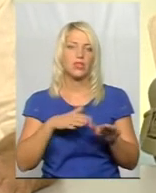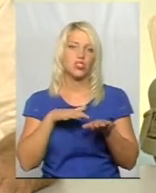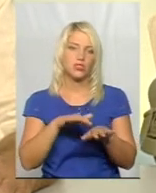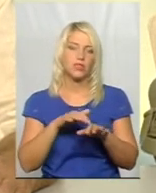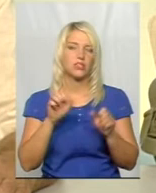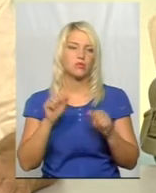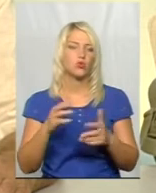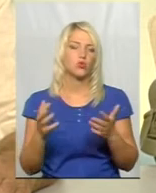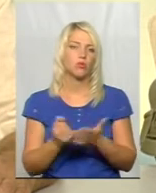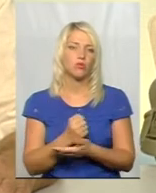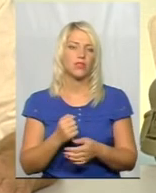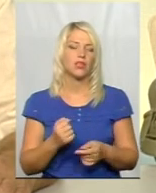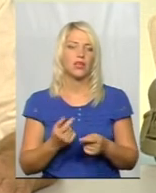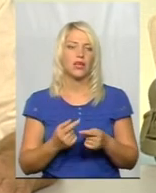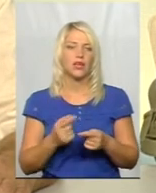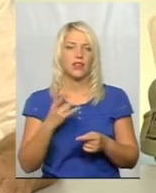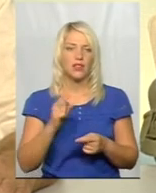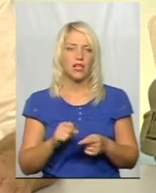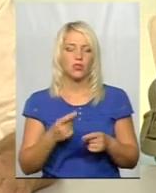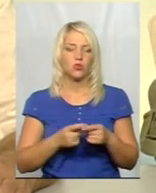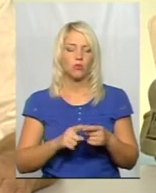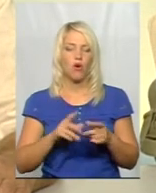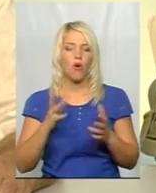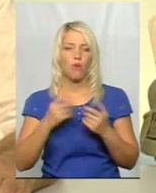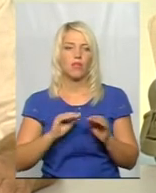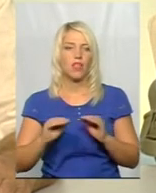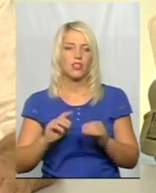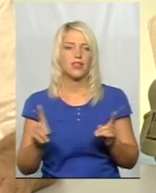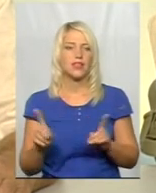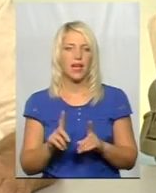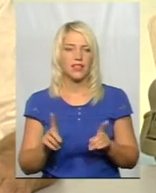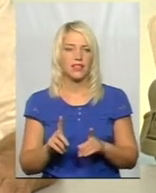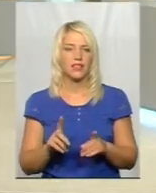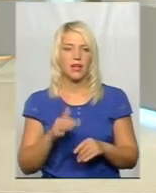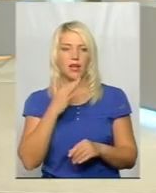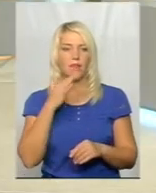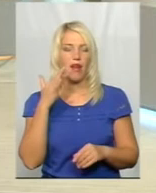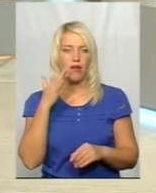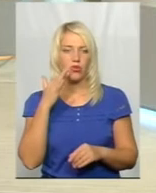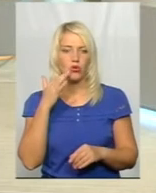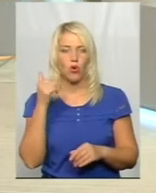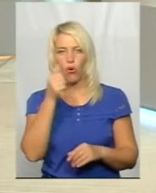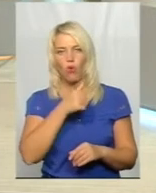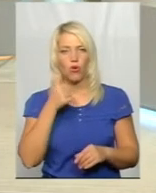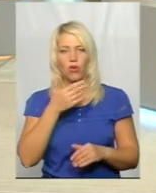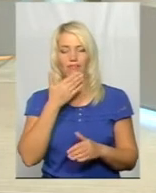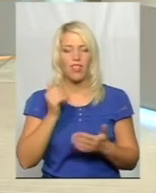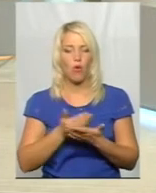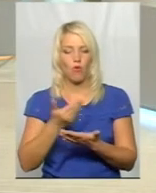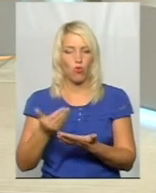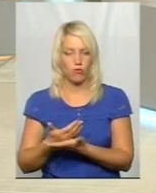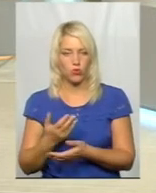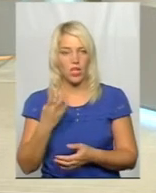здобувати і здобувають на тому обладнанні, яке багато років не оновлювалося.